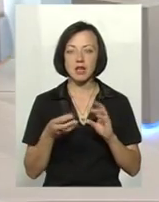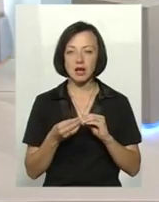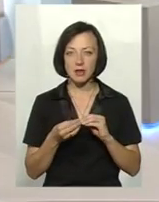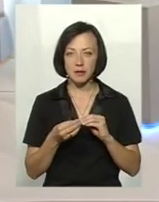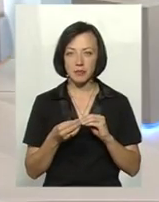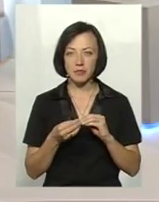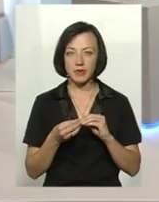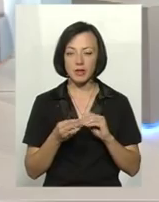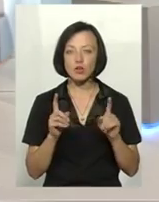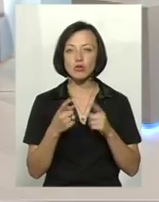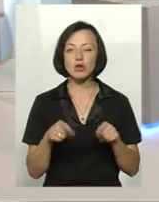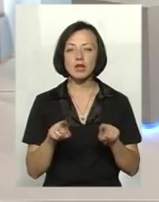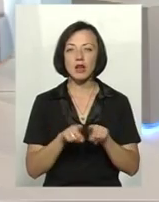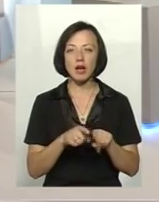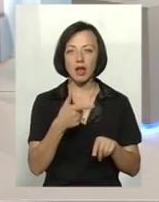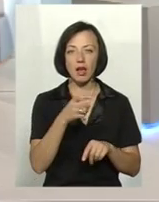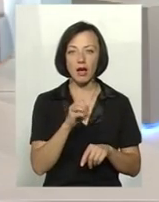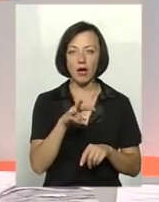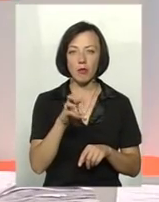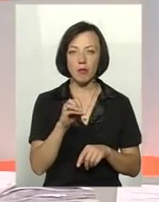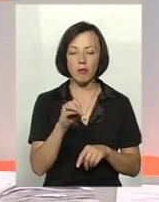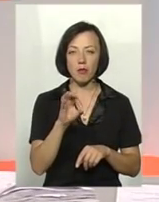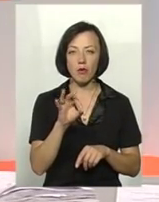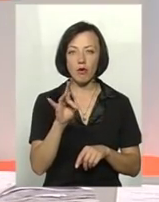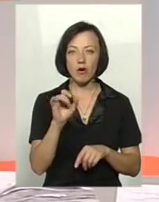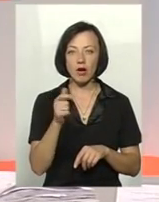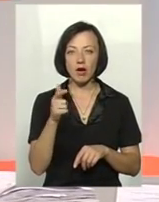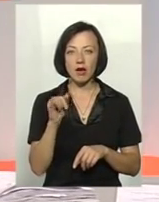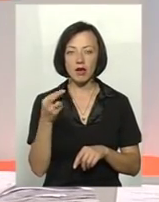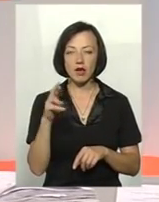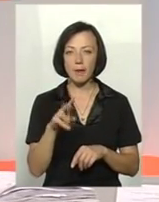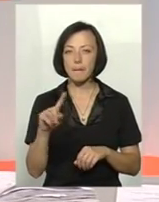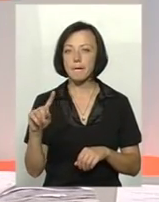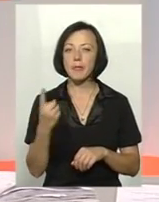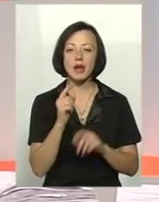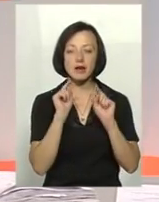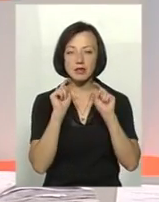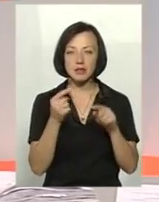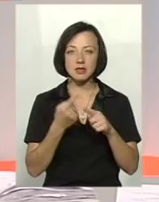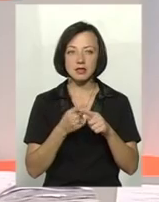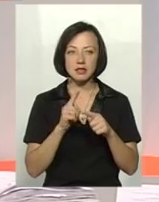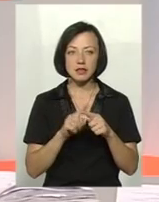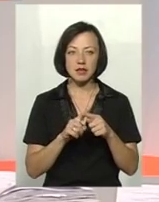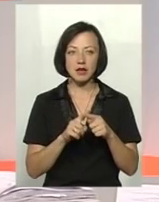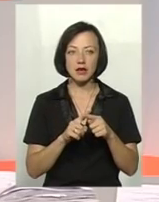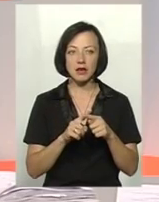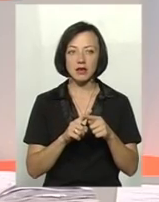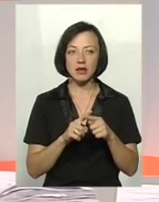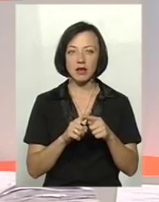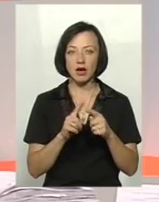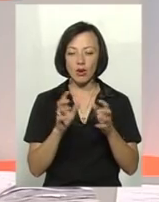Взагалі, що таке геморагія? Це випотівання крові. Тобто, перше, що кидається в вічі, це оці такі